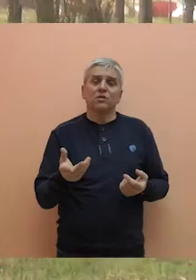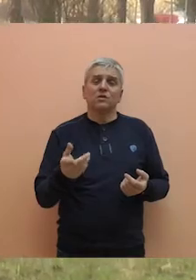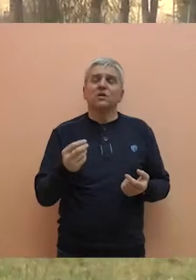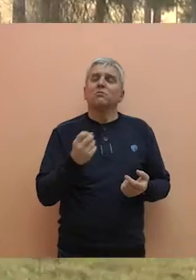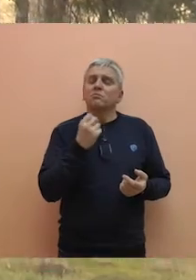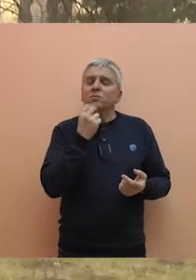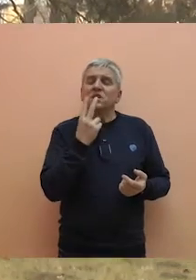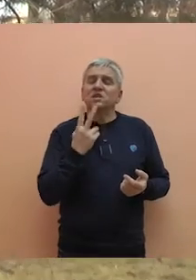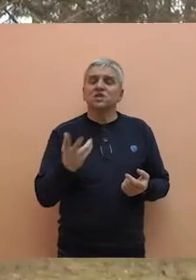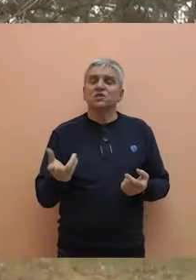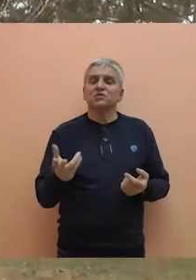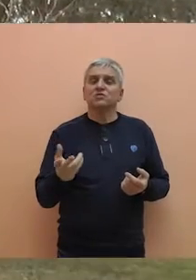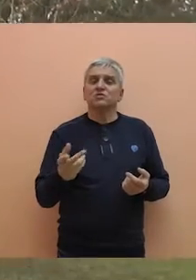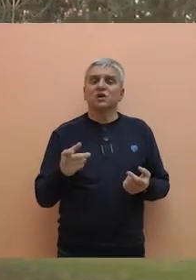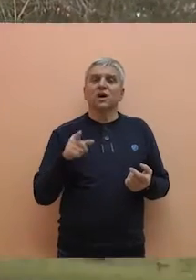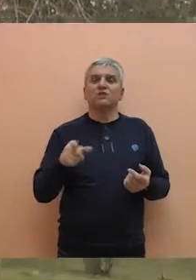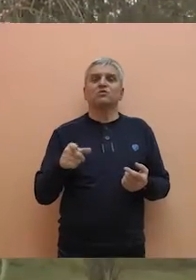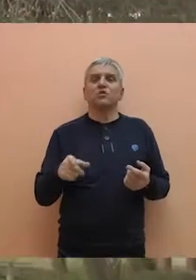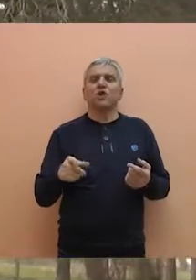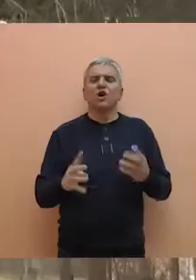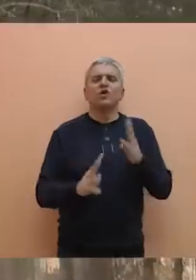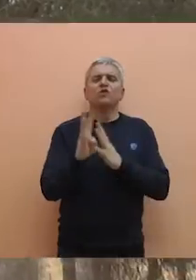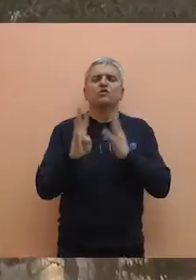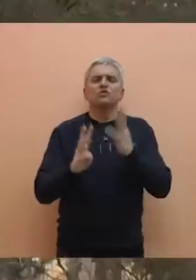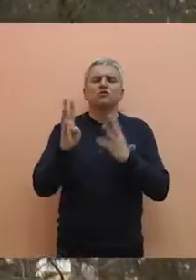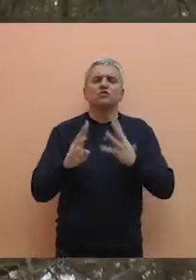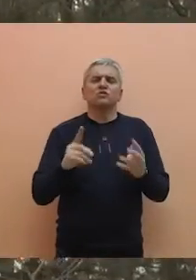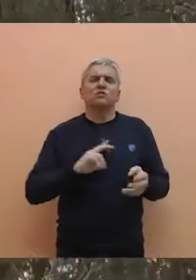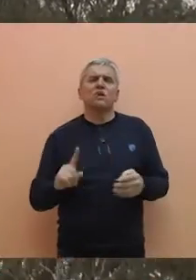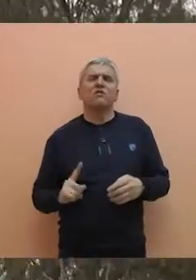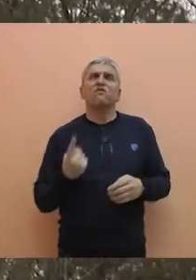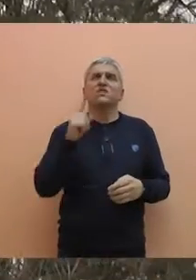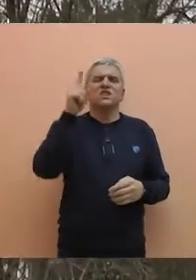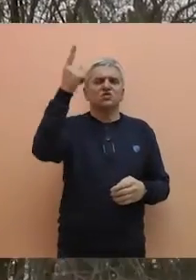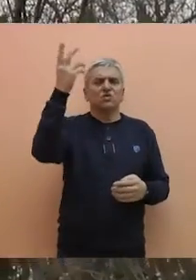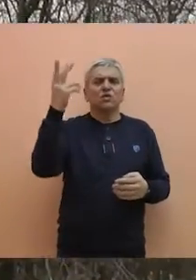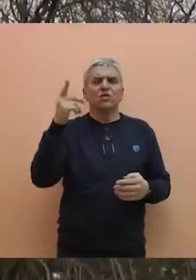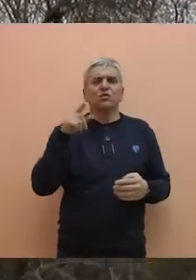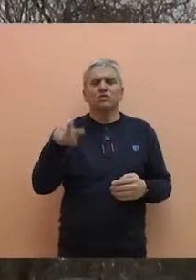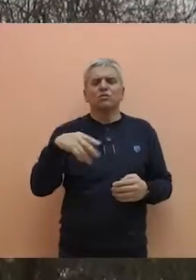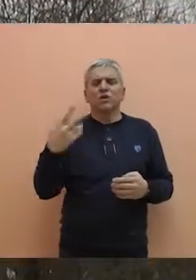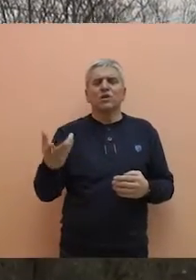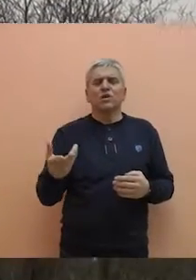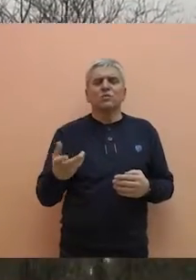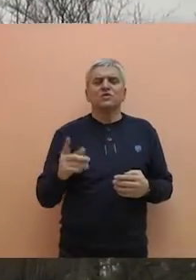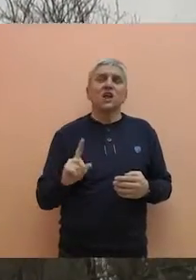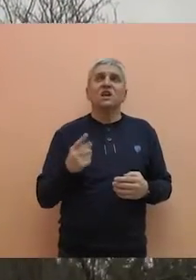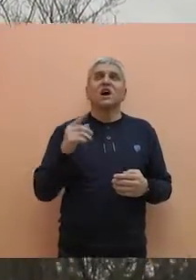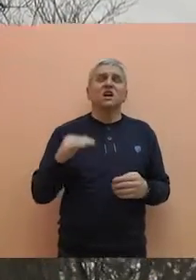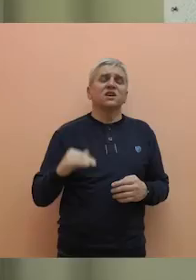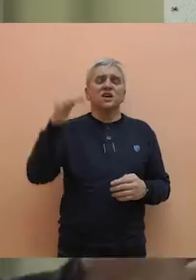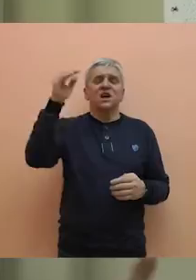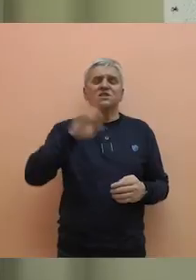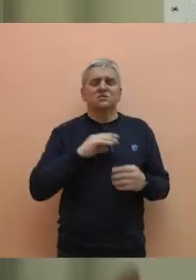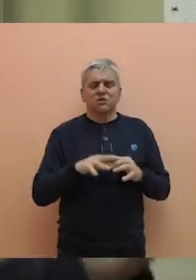dalje, mirišu i to, ali to je šumsko drvo i ono visinu postiglo i tako dalje, posle to samo raste, raste, raste,